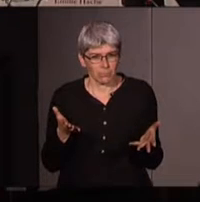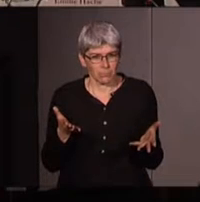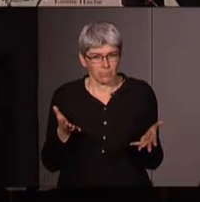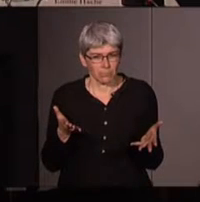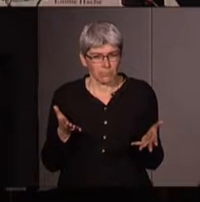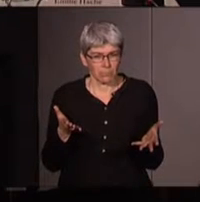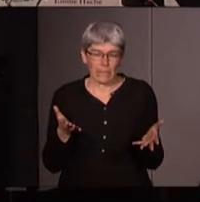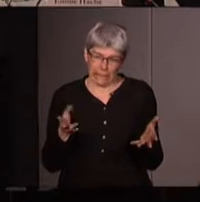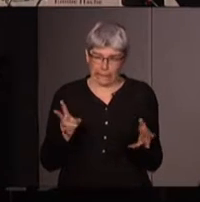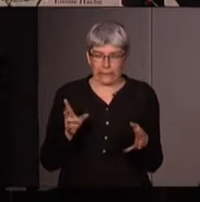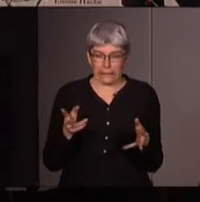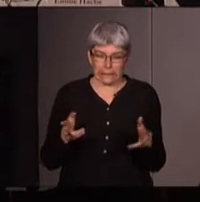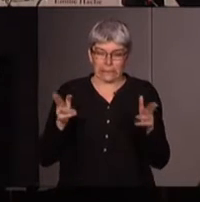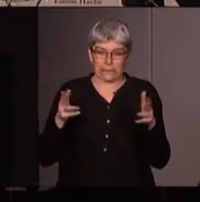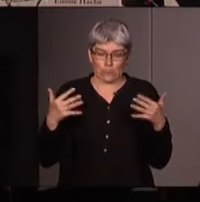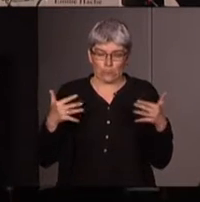critique